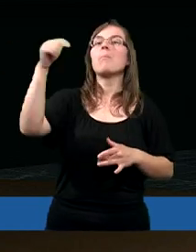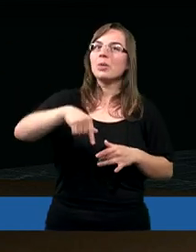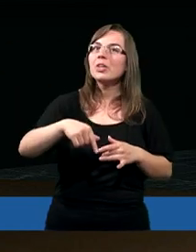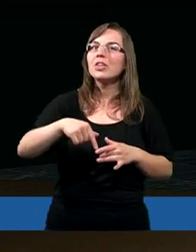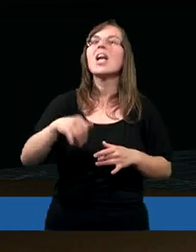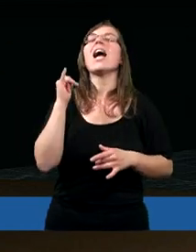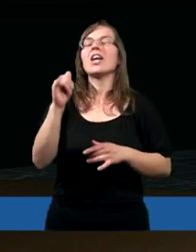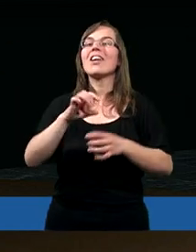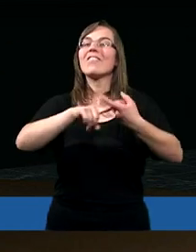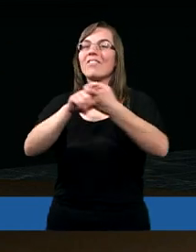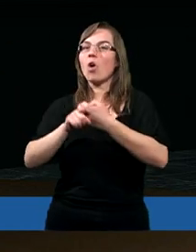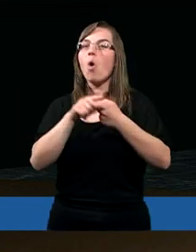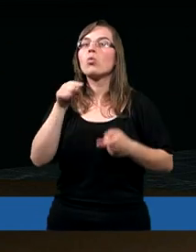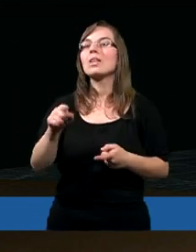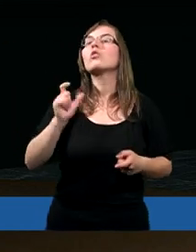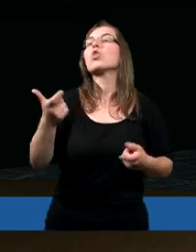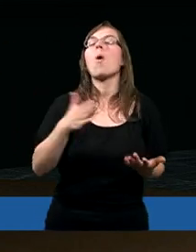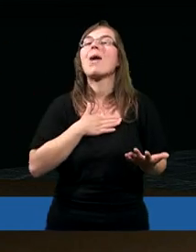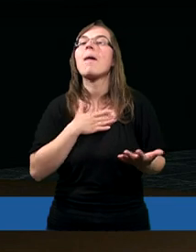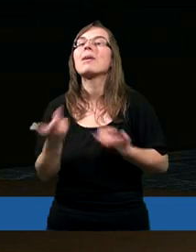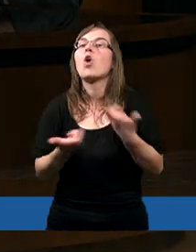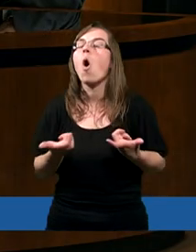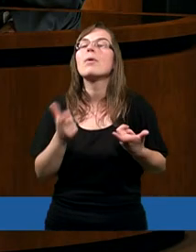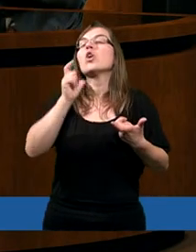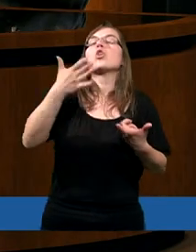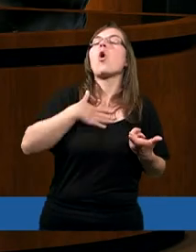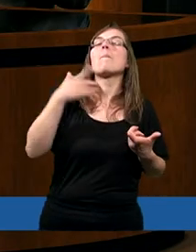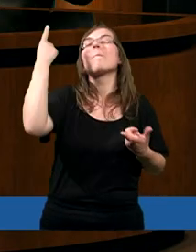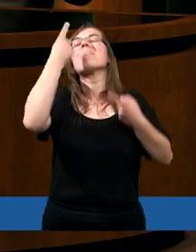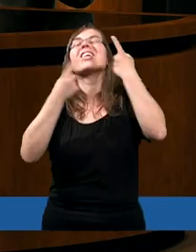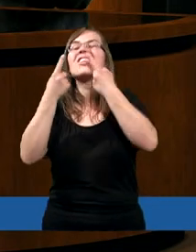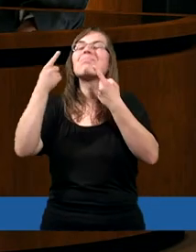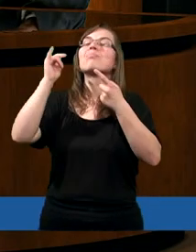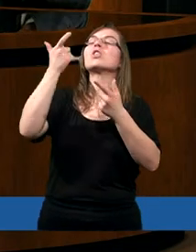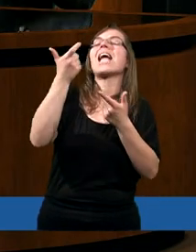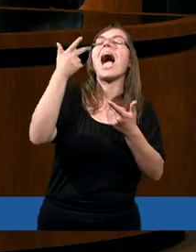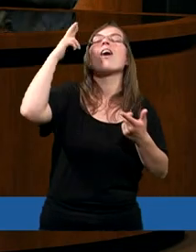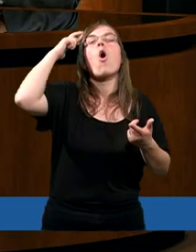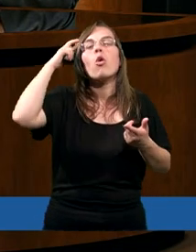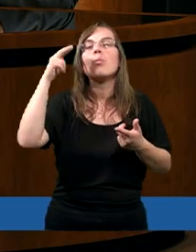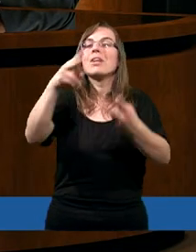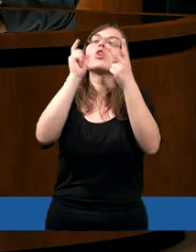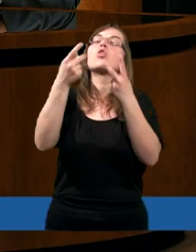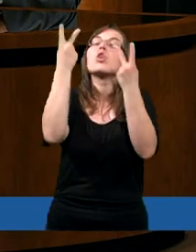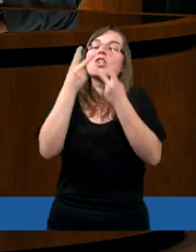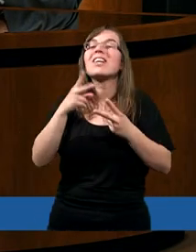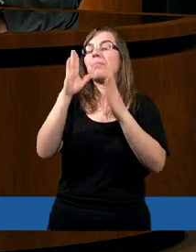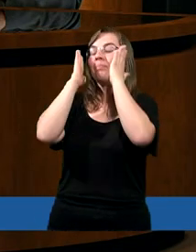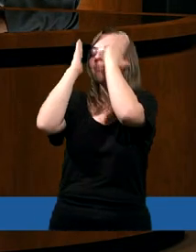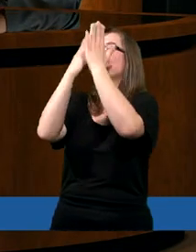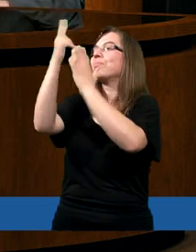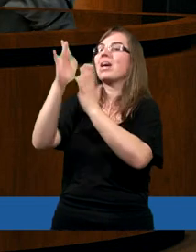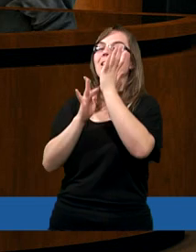związku z tym, co mamy robić, o czym mamy myśleć, co mamy czytać, jak mamy rozumieć to, co czytamy.